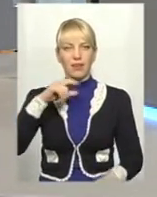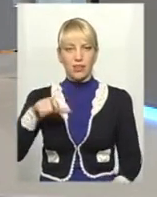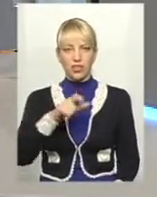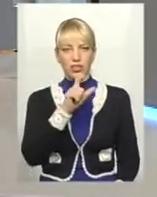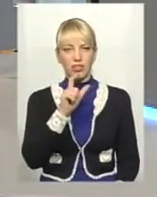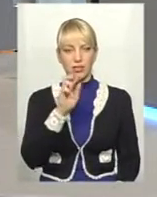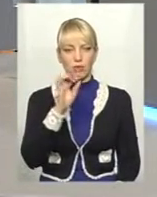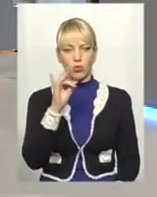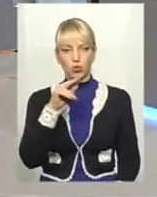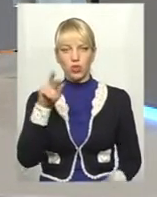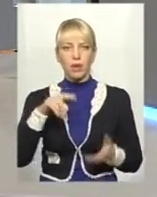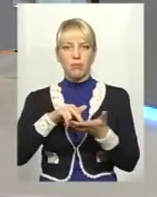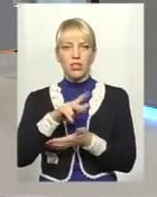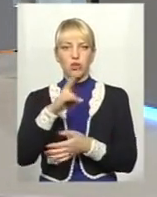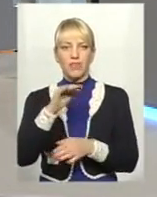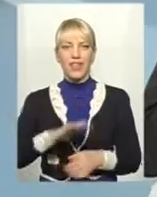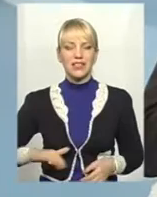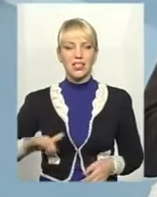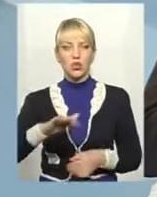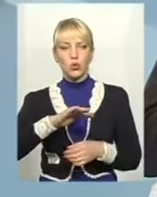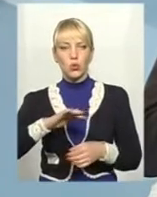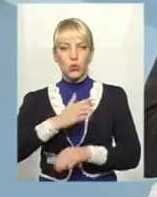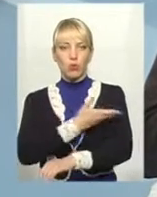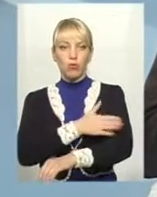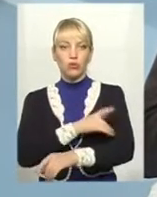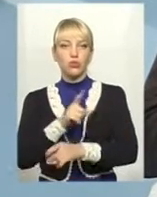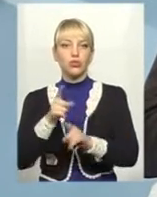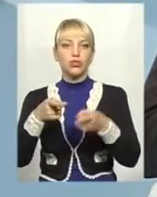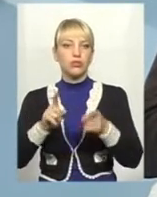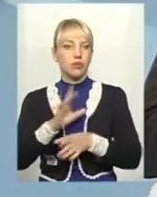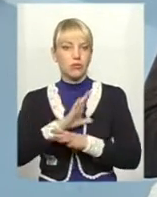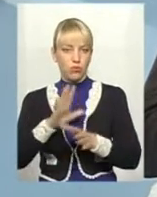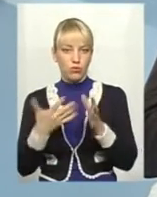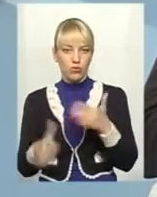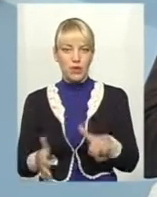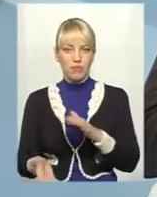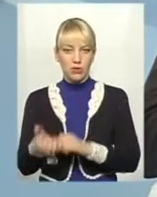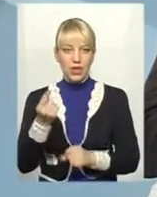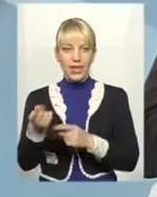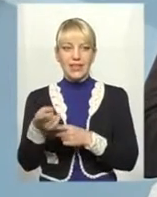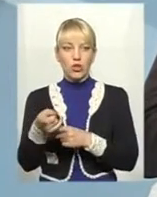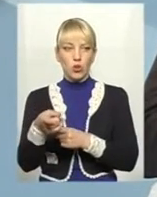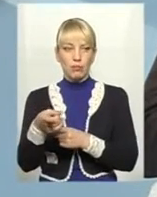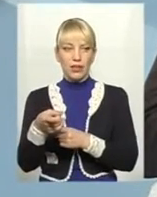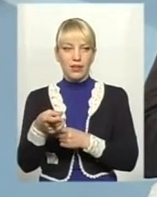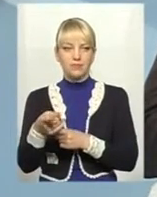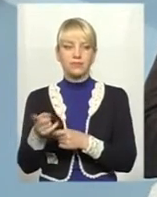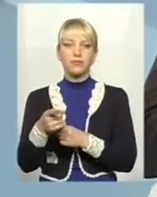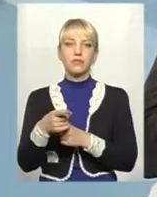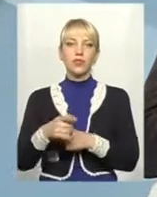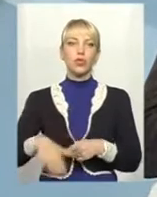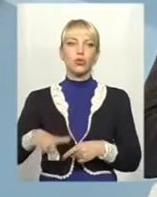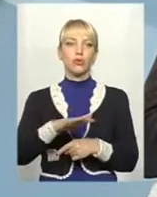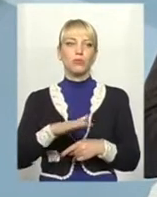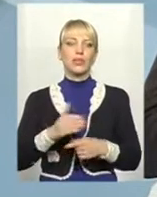Тому що дійсно вже підтримки такої не було. І він на Тернопілі оселився